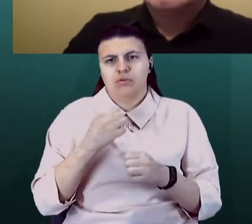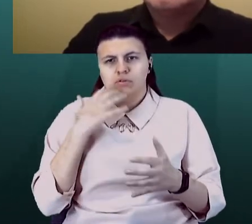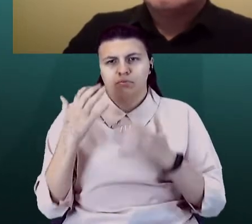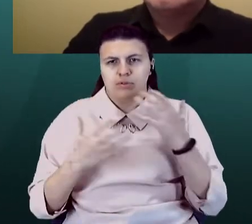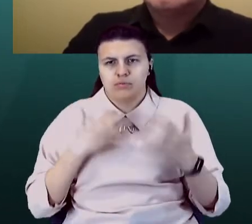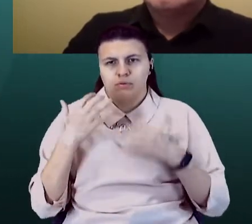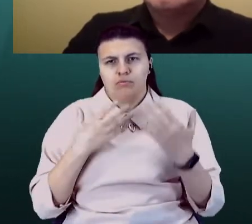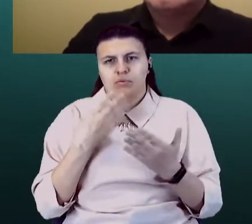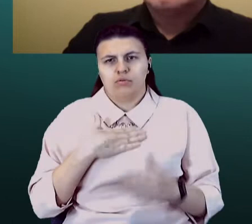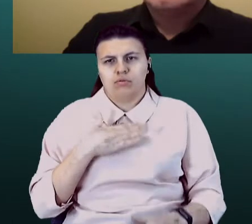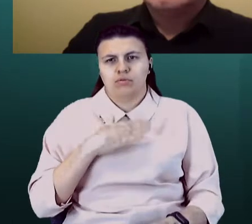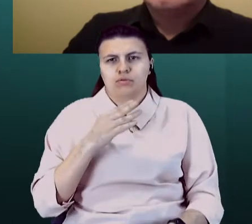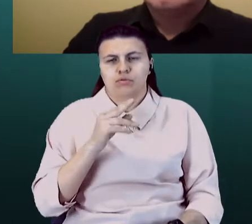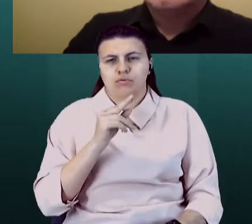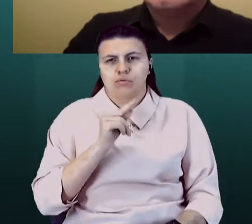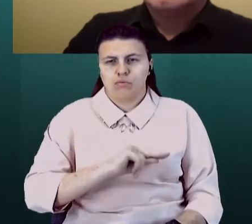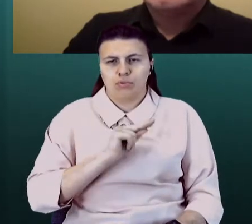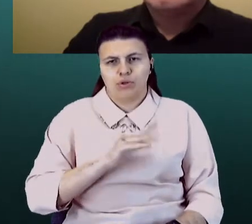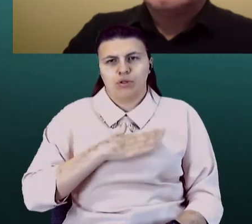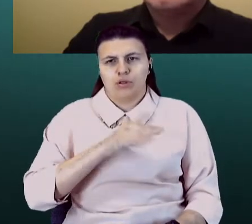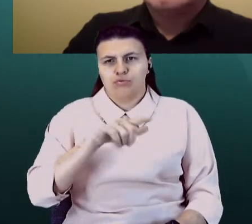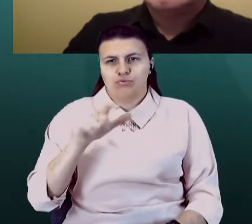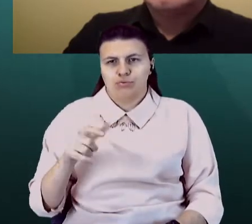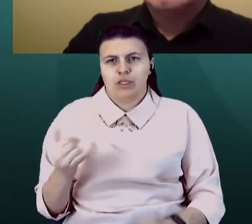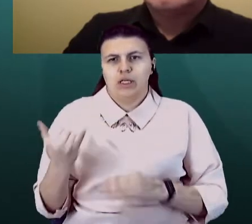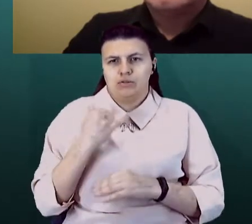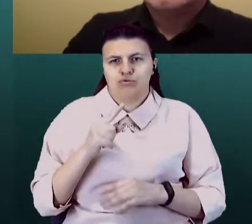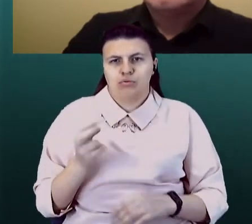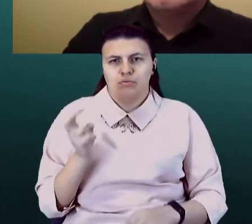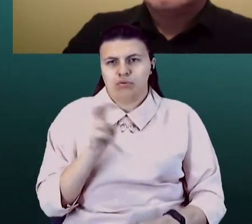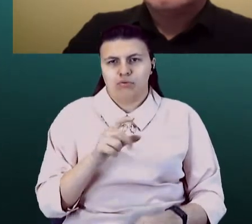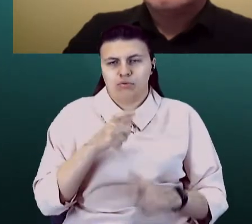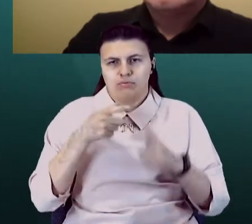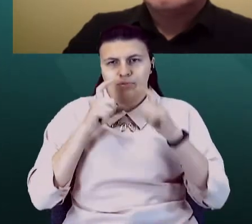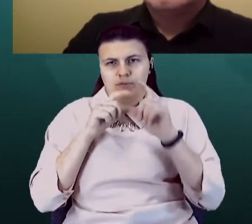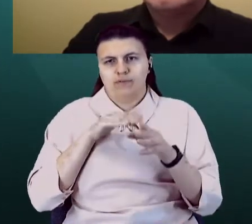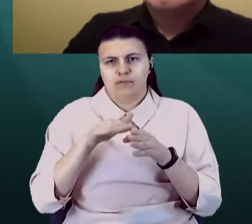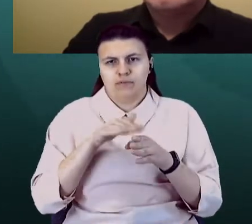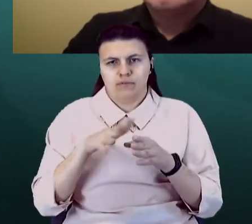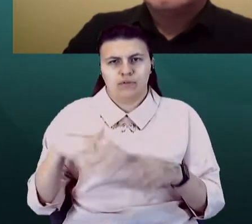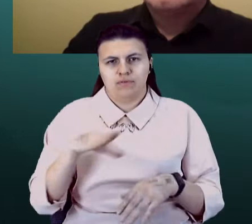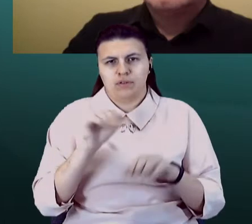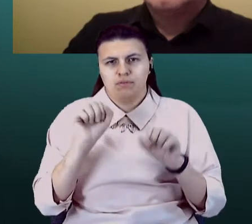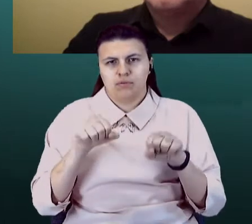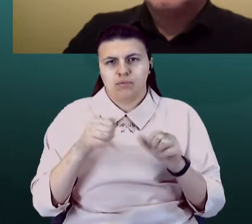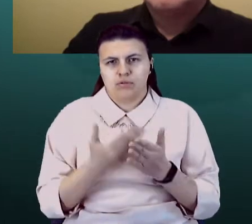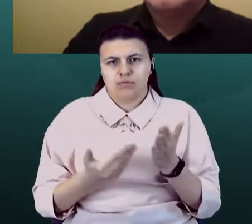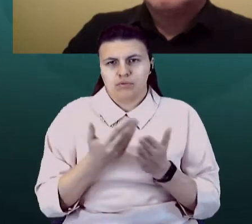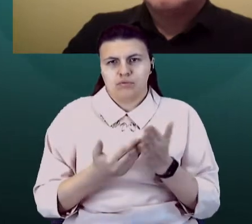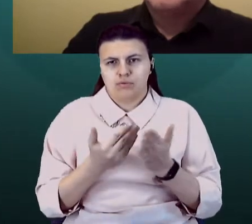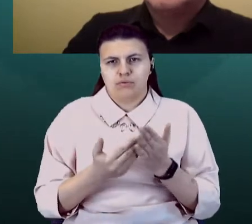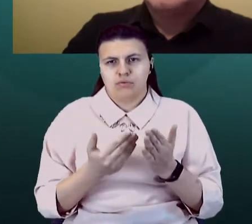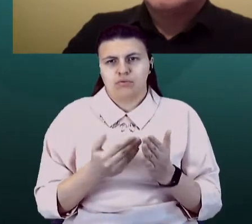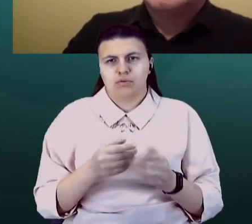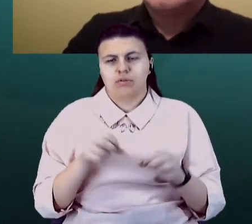гостей, які приходять. Ми підтриджуємося масочного режиму і всіх можливих рекомендацій, хоча спеціально для